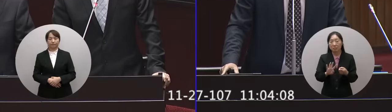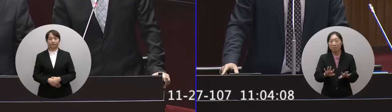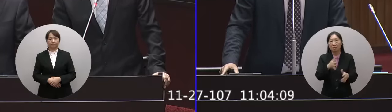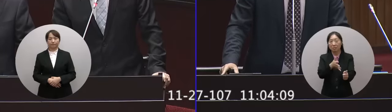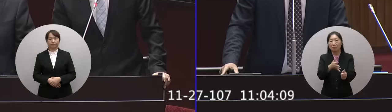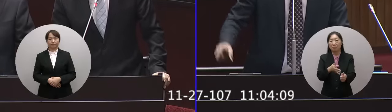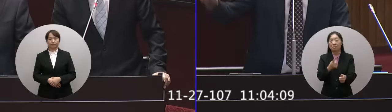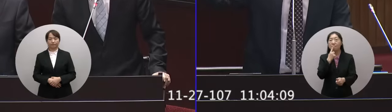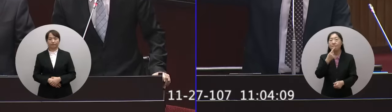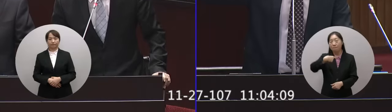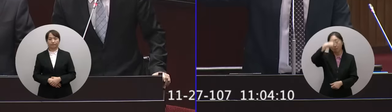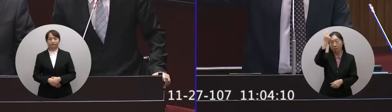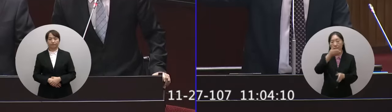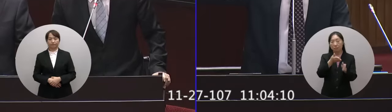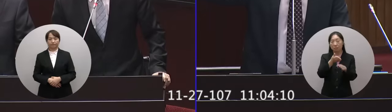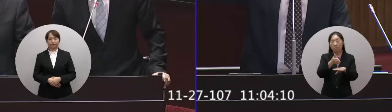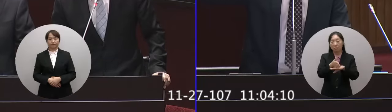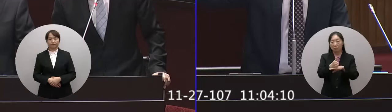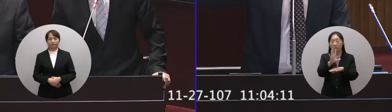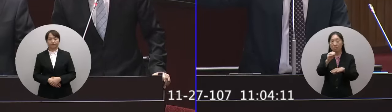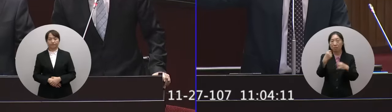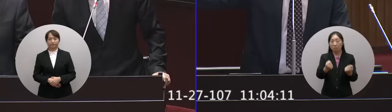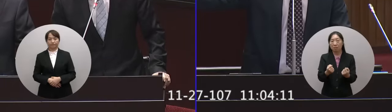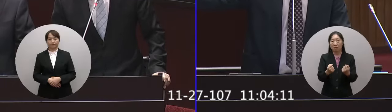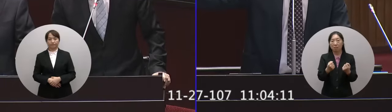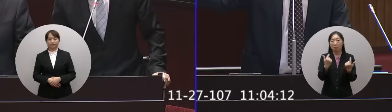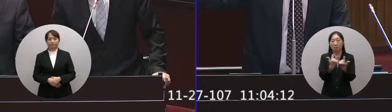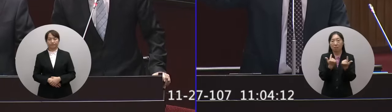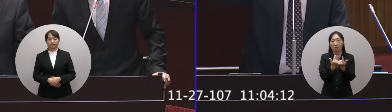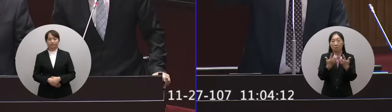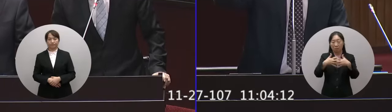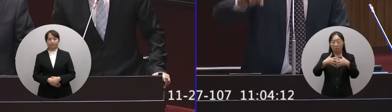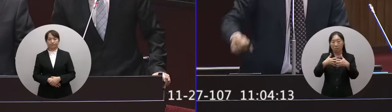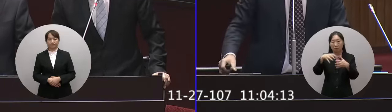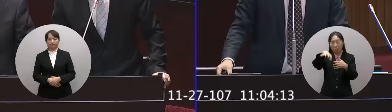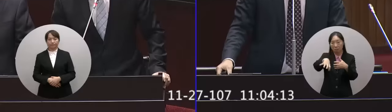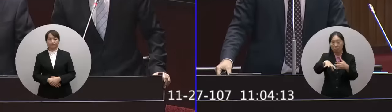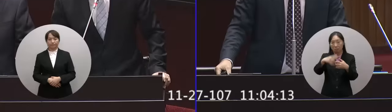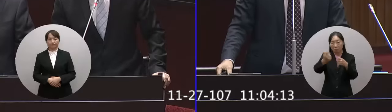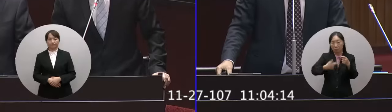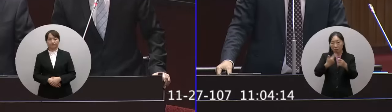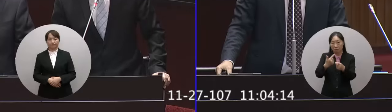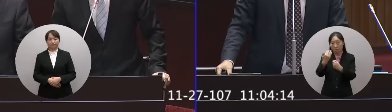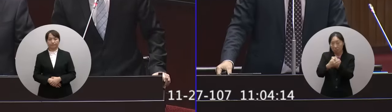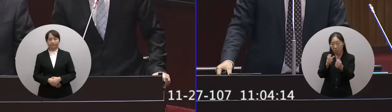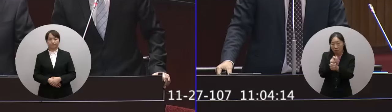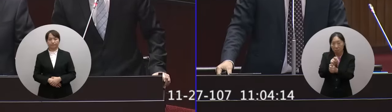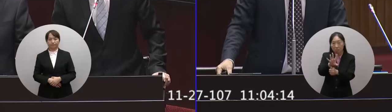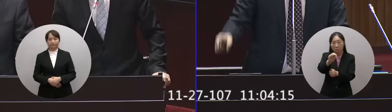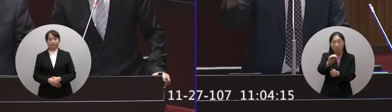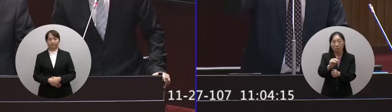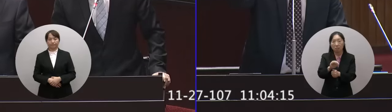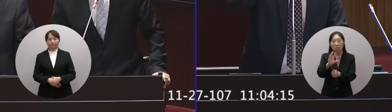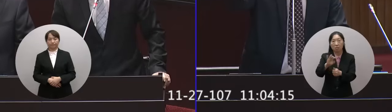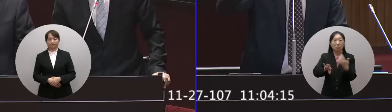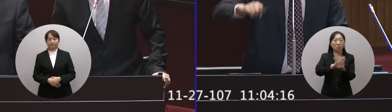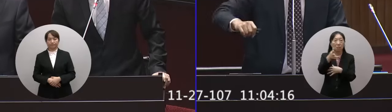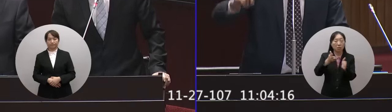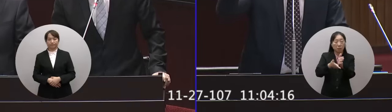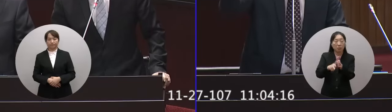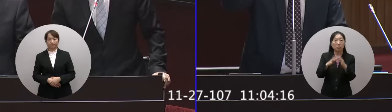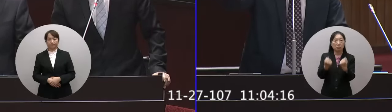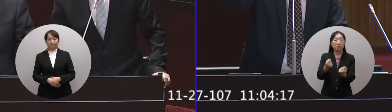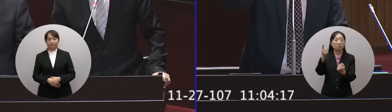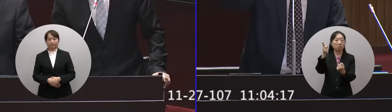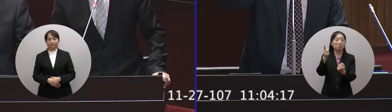Pyoma有沒有車子在台北機場裡面進行六年的大保養有沒有任何車子在台鐵的